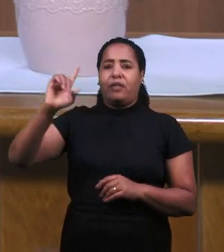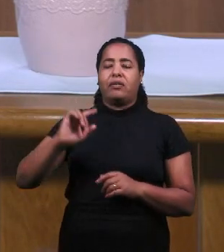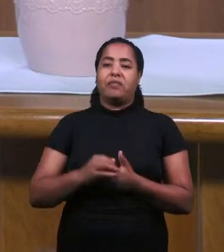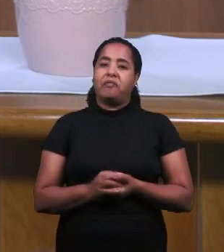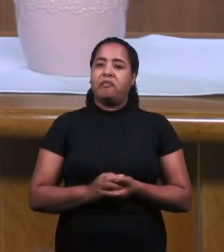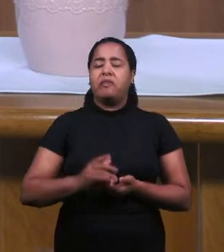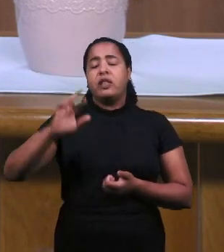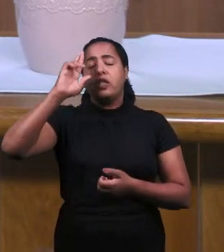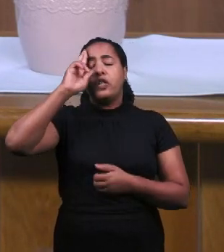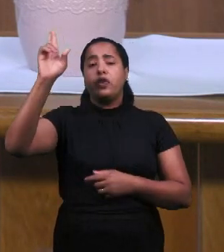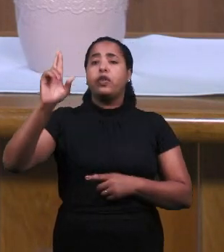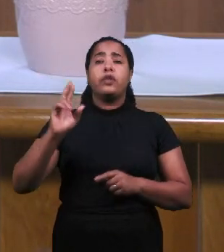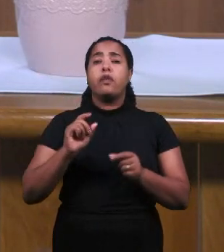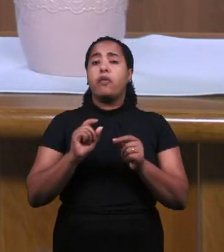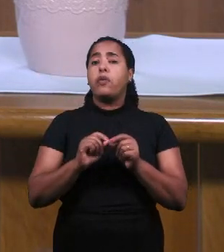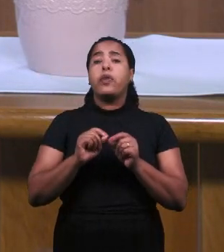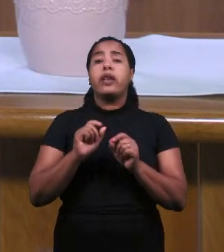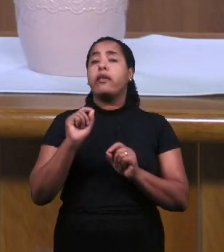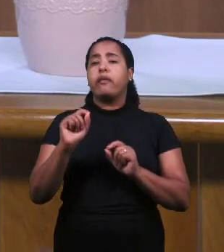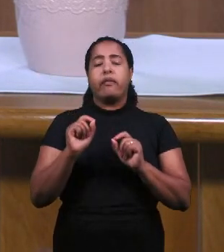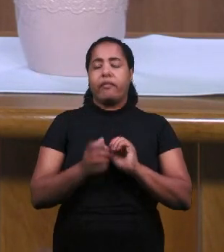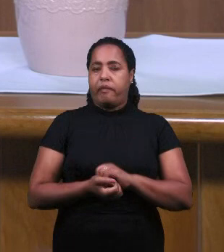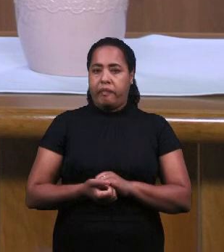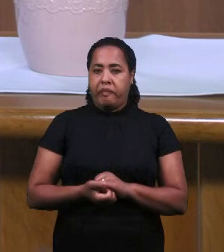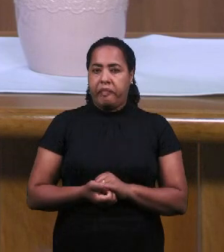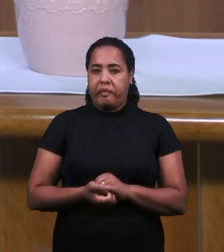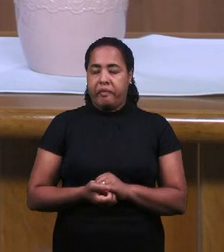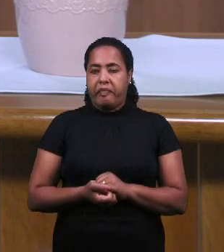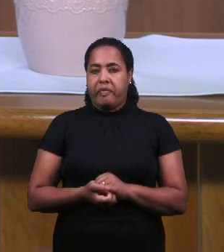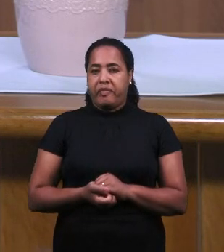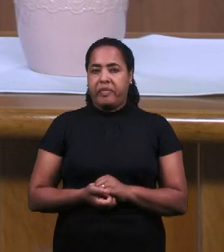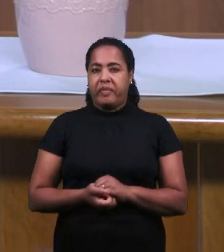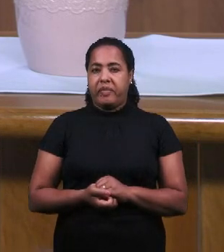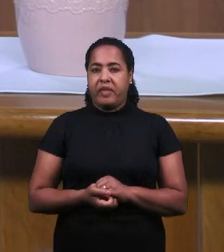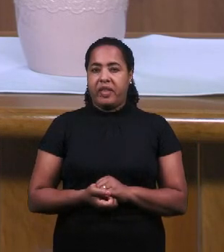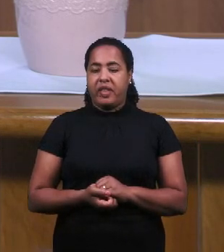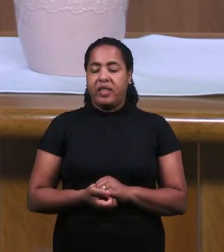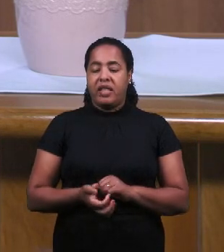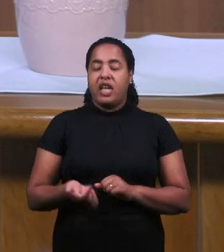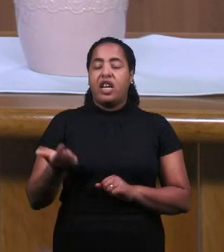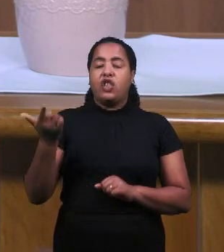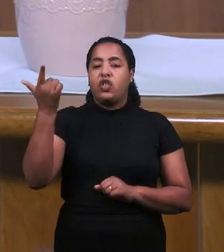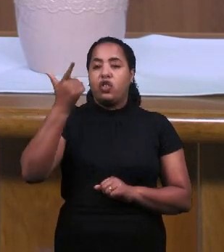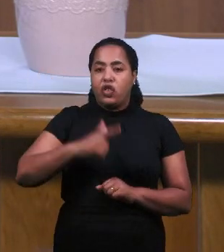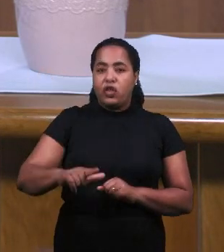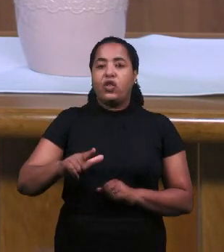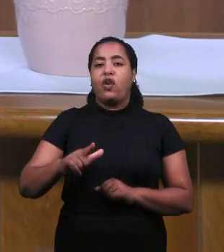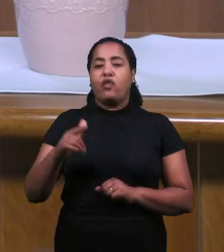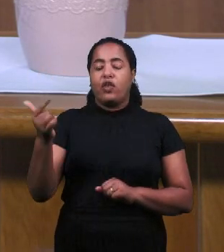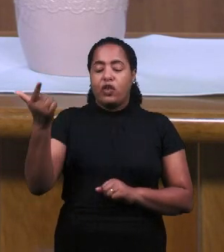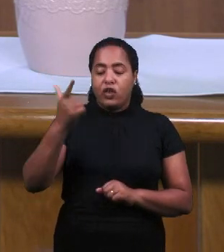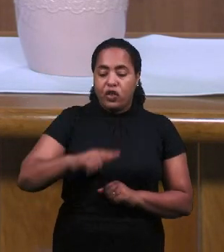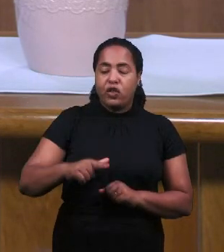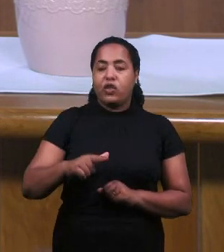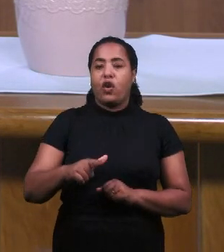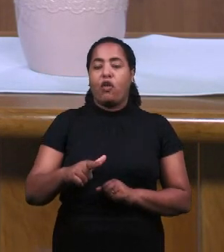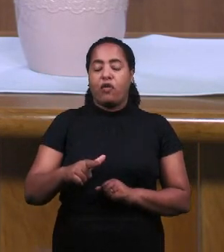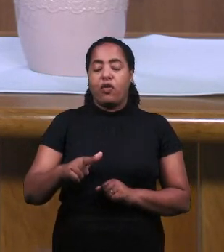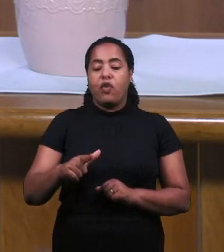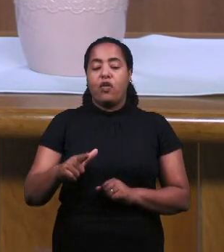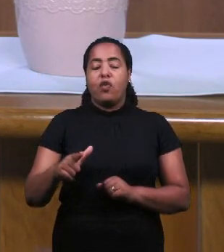И Что Господь Говорит Ему Здесь Для Восстановления Народа